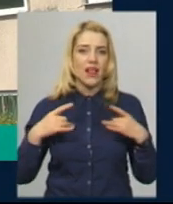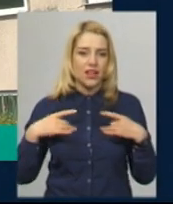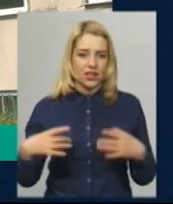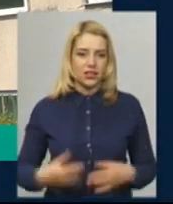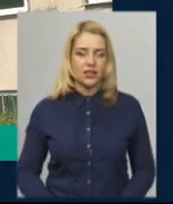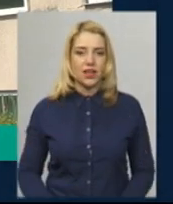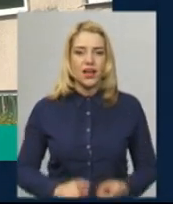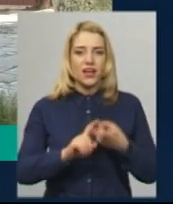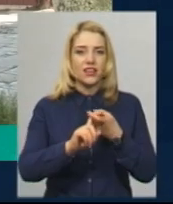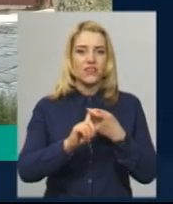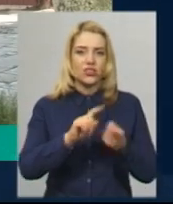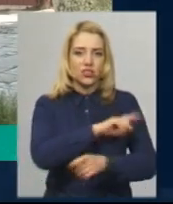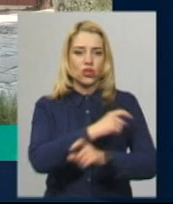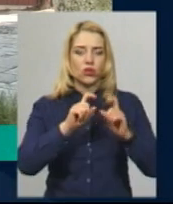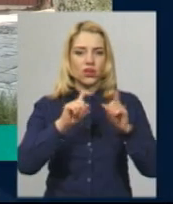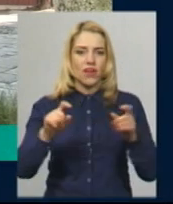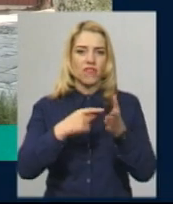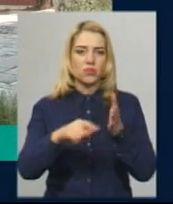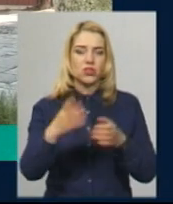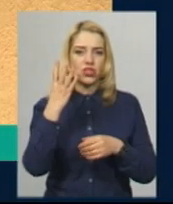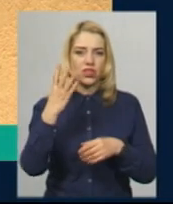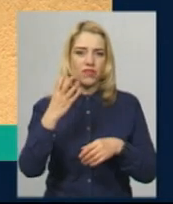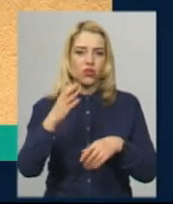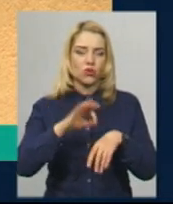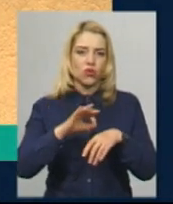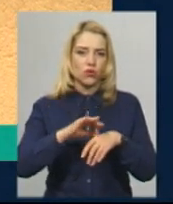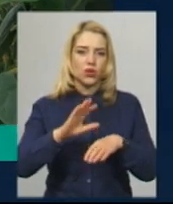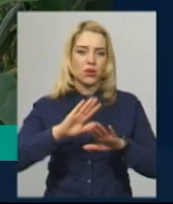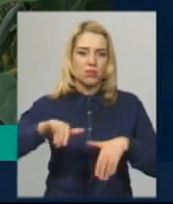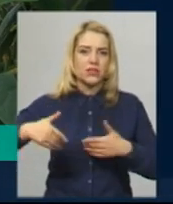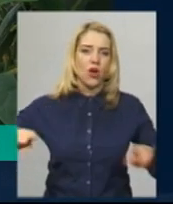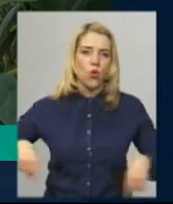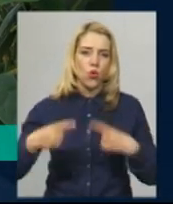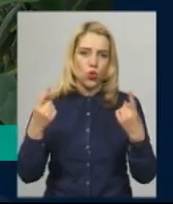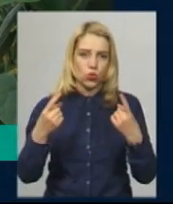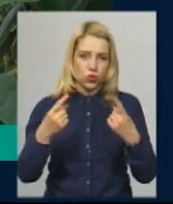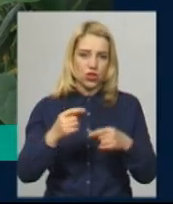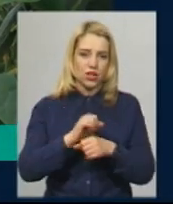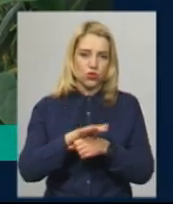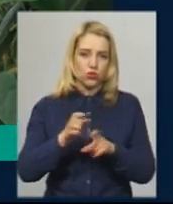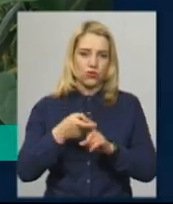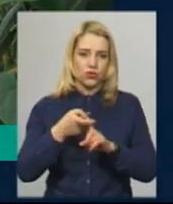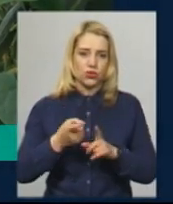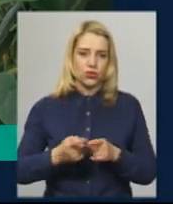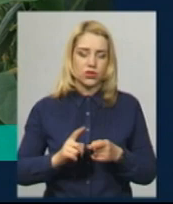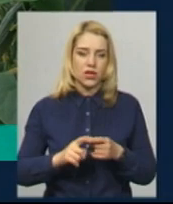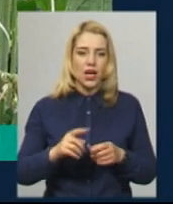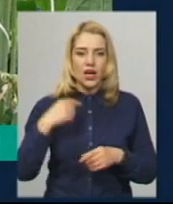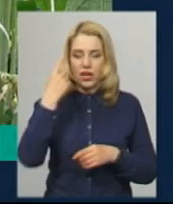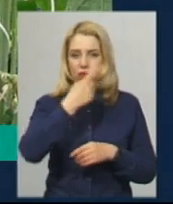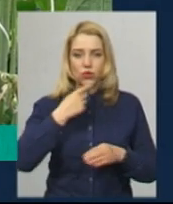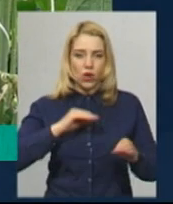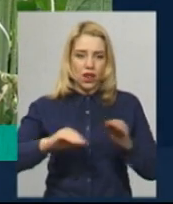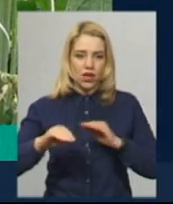інфекційної лікарні виписали четвертого хворого після одужання від ковід-19. Овочі під двері та індивідуальна розфасовка.